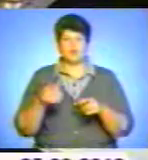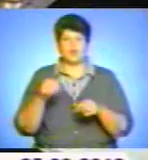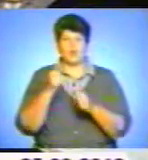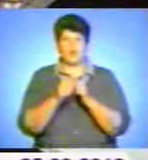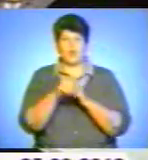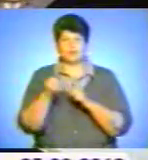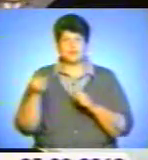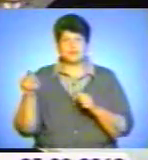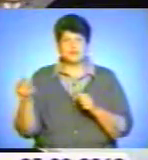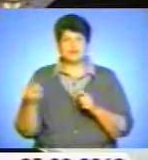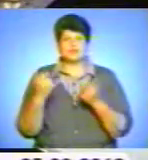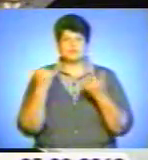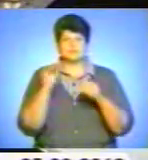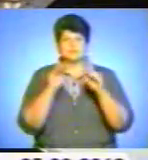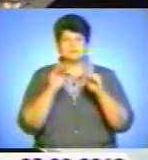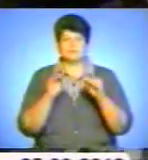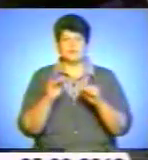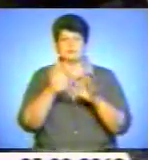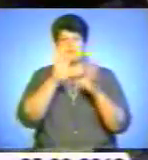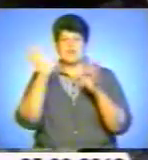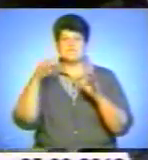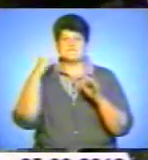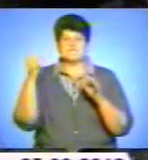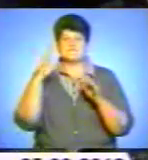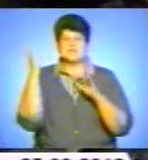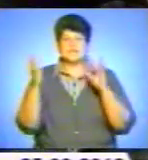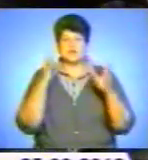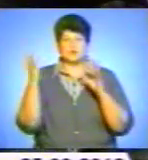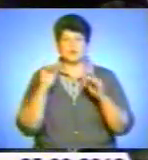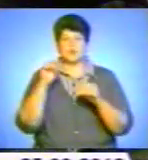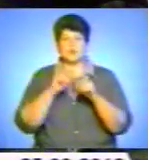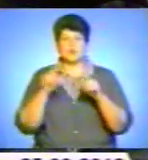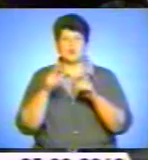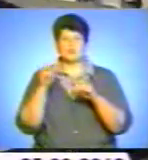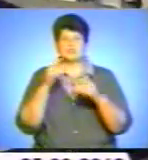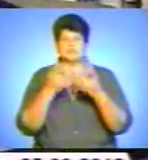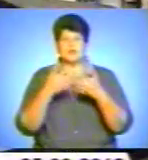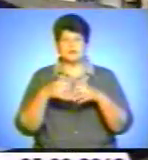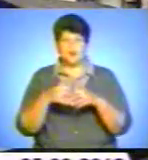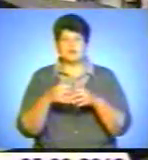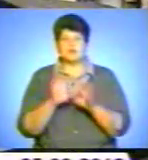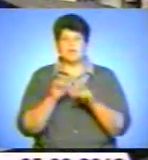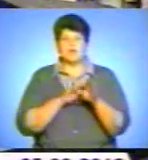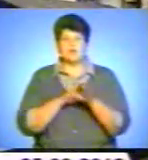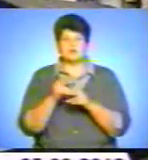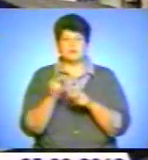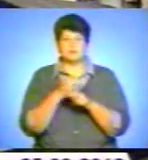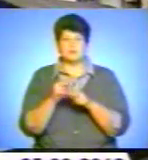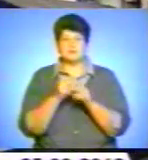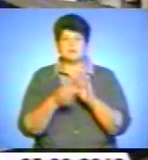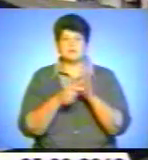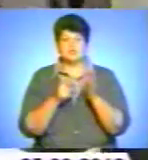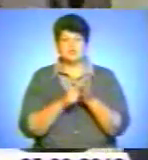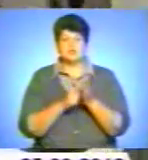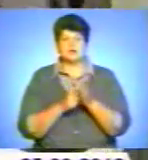налагодили виробництво усієї вітряної установки. Лише лопоті виготовляють у Миколаєві. Для запуску виробництва було повністю відремонтовано приміщення